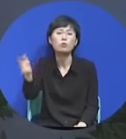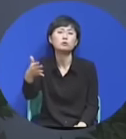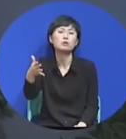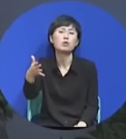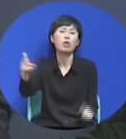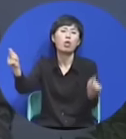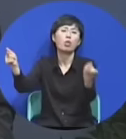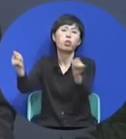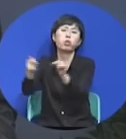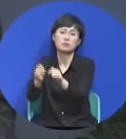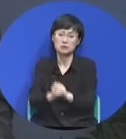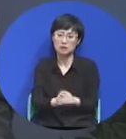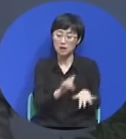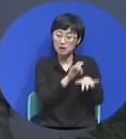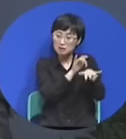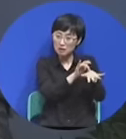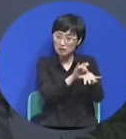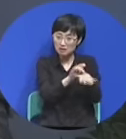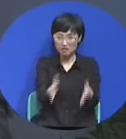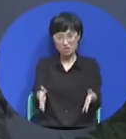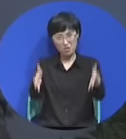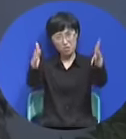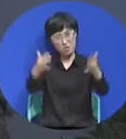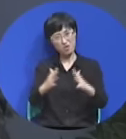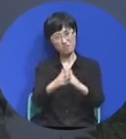이 사단은 건물을 두려워하지 않습니다.